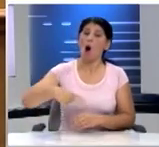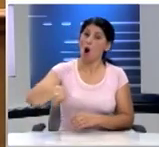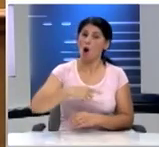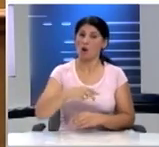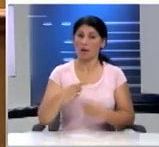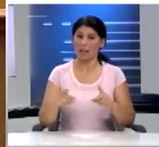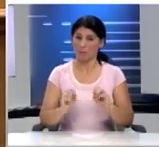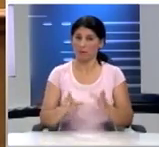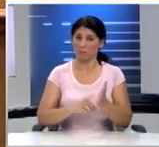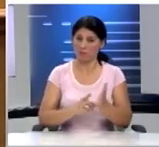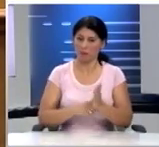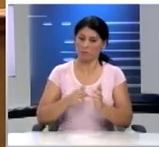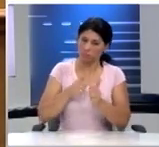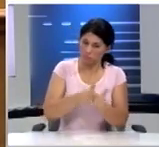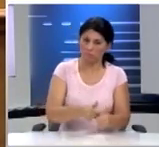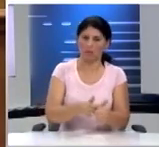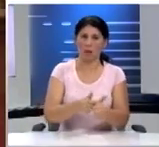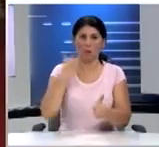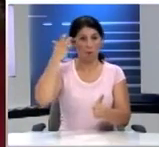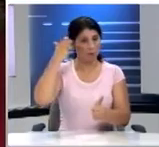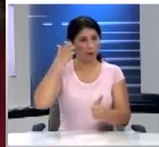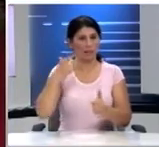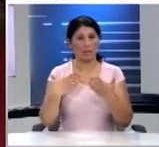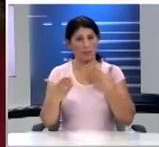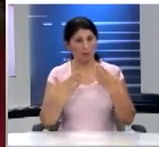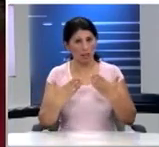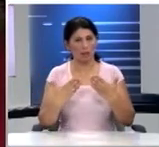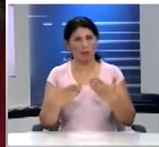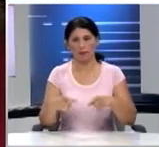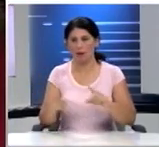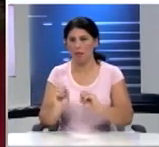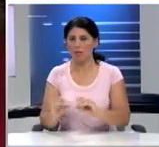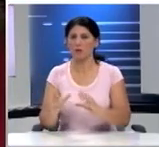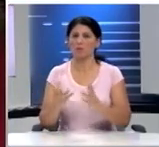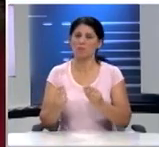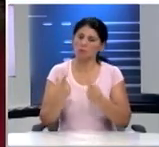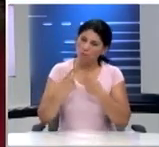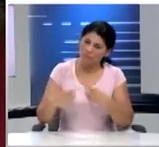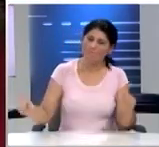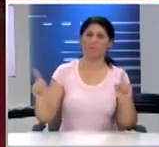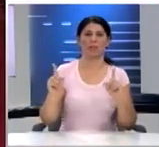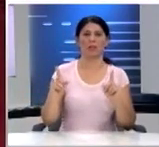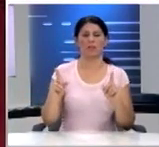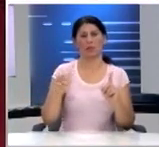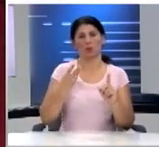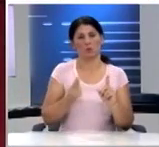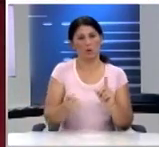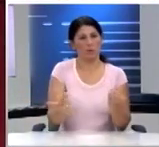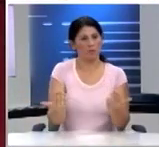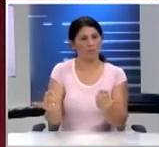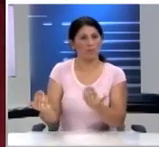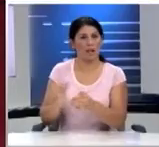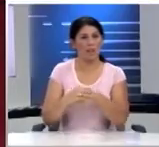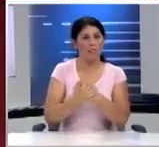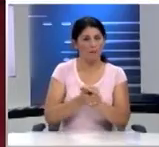οφείλουν να ενημερώνουν και να παρακολουθούν επιμορφωτικά σεμινάρια έτσι ώστε να διδάσκουν με έναν πιο πρωτότουπο για τους μαθητές τρόπο προσελκύοντας έτσι το